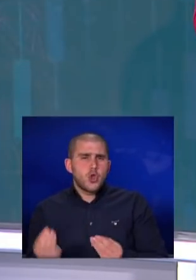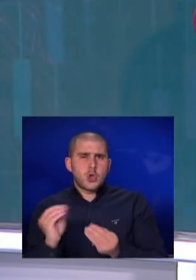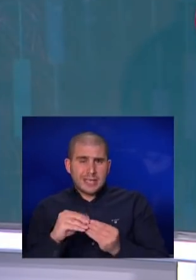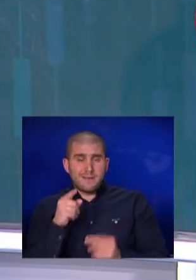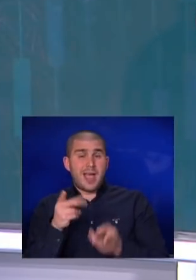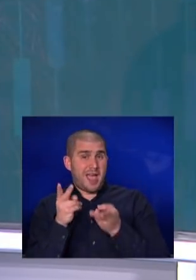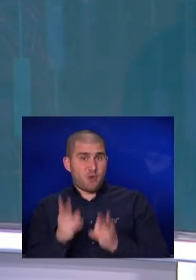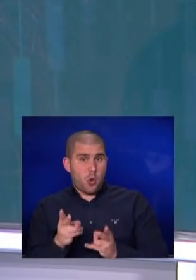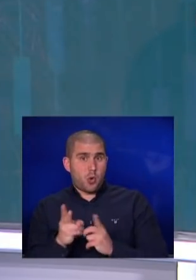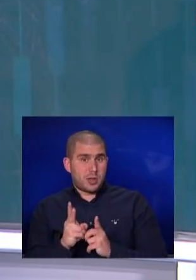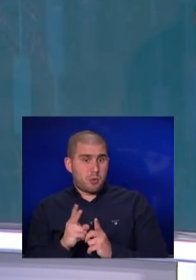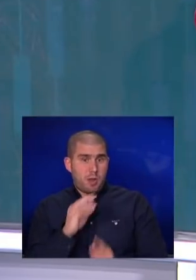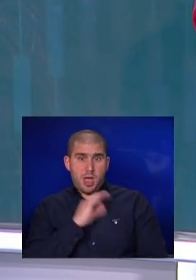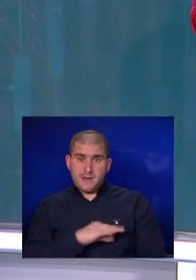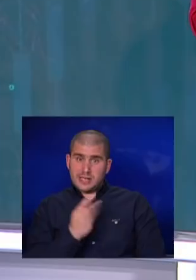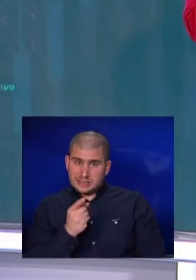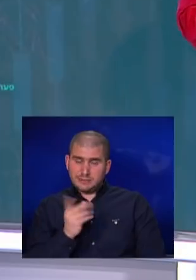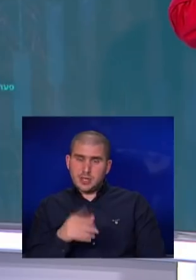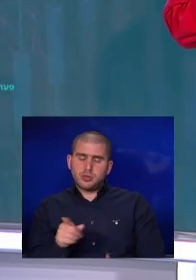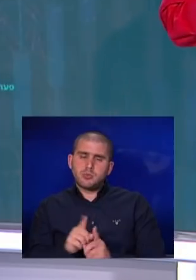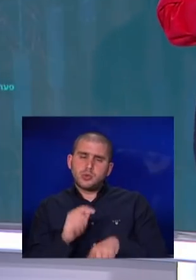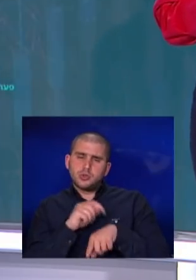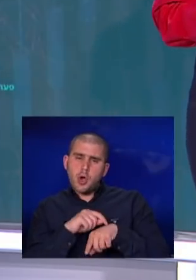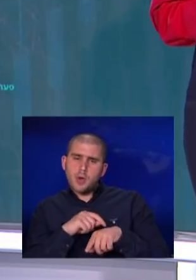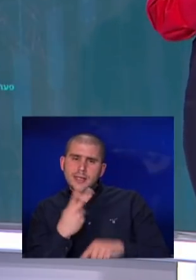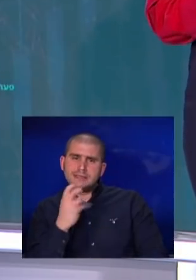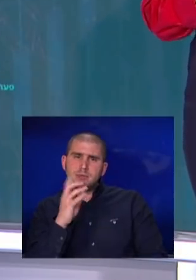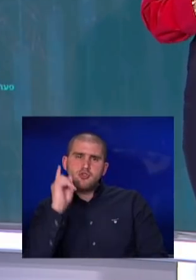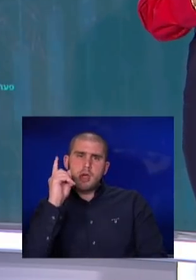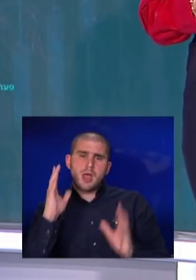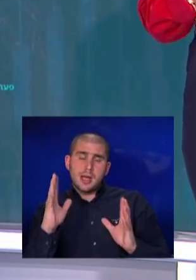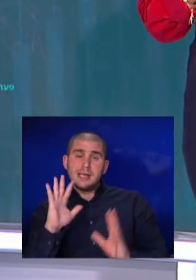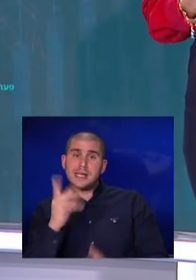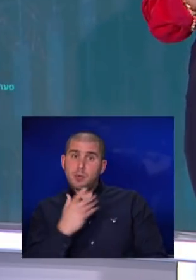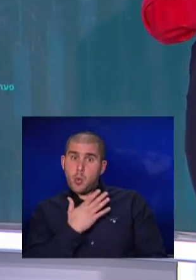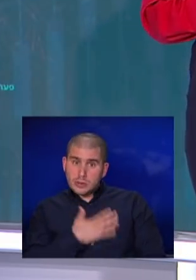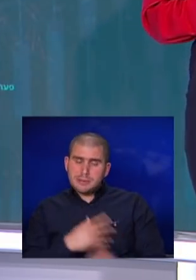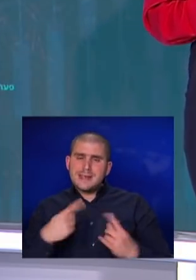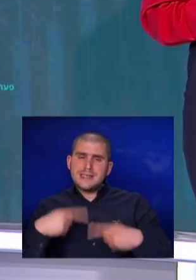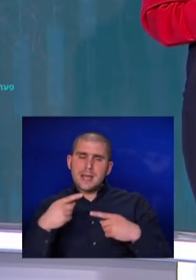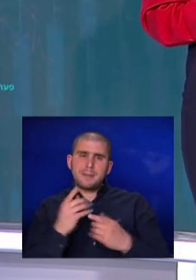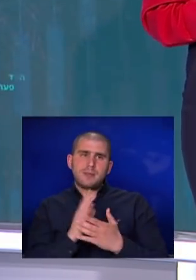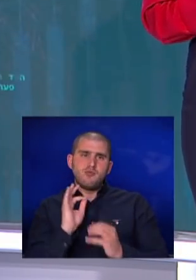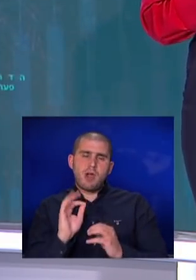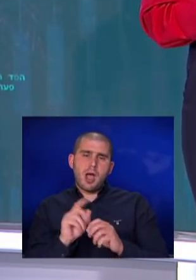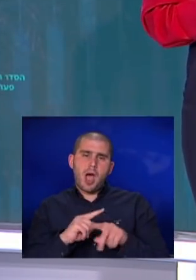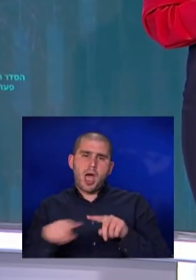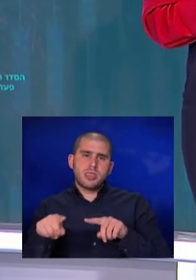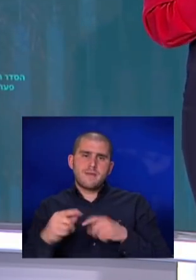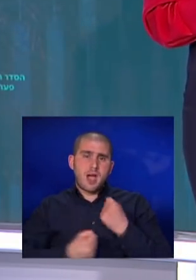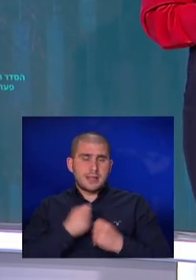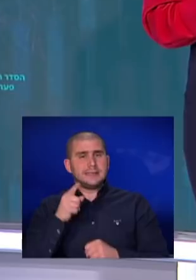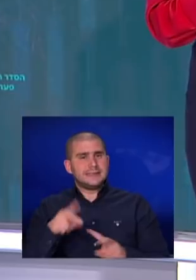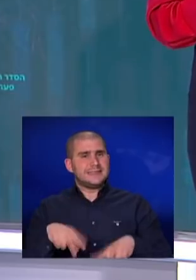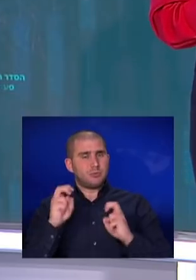של האפשרות להרוויח את הכסף מוצמד טיימר בערך 25 שנה, אם תרצו, ימי הביניים של ענף האנרגיה. זה